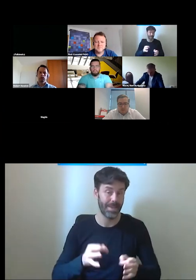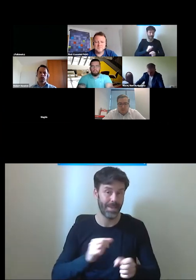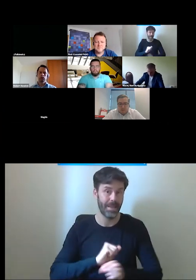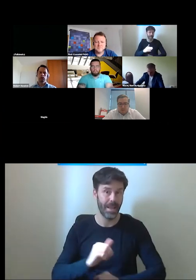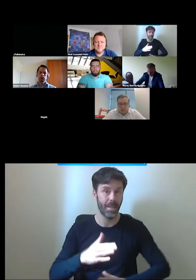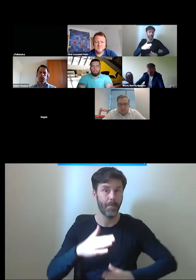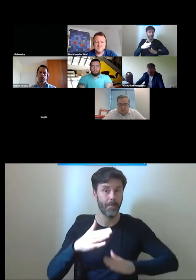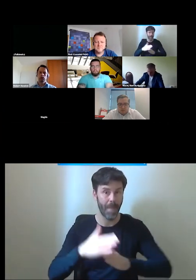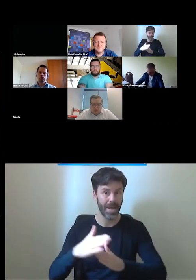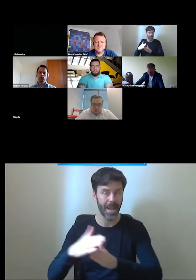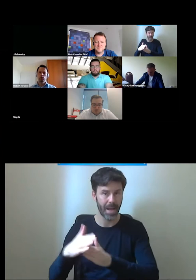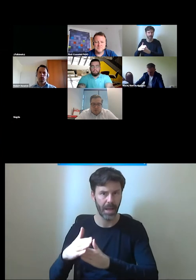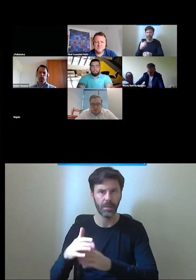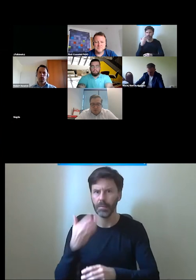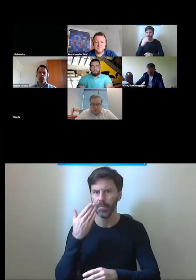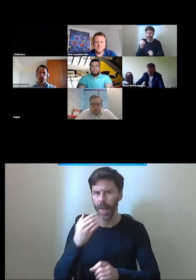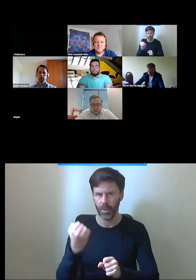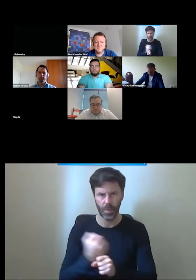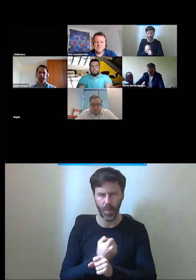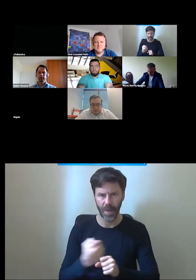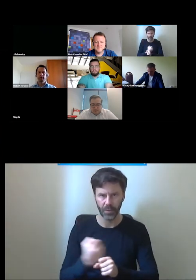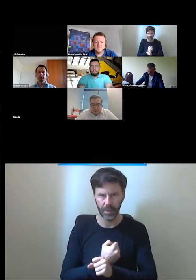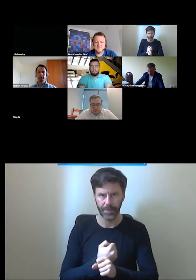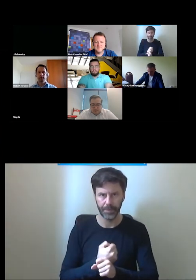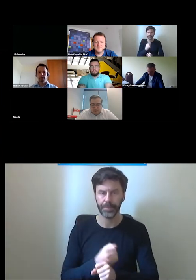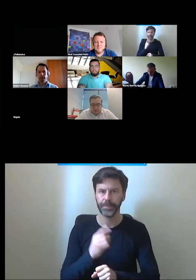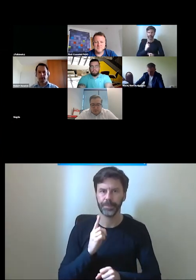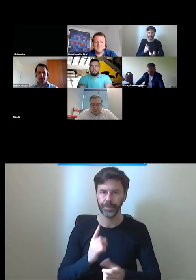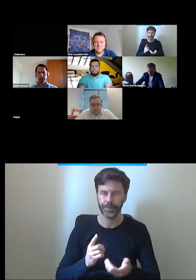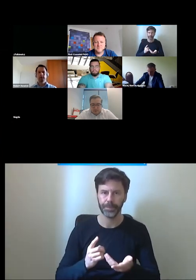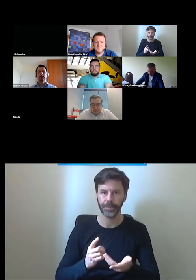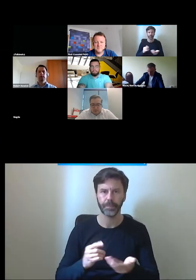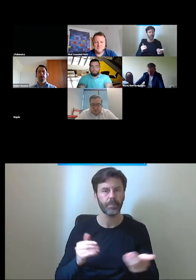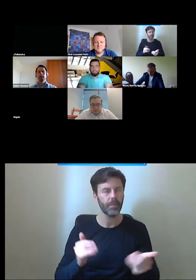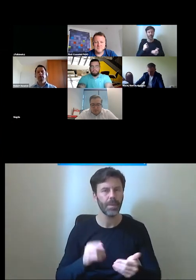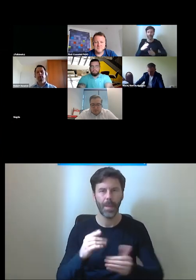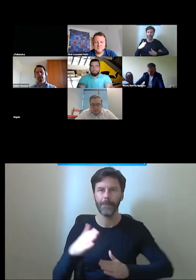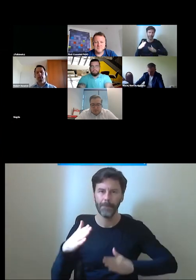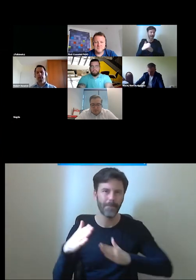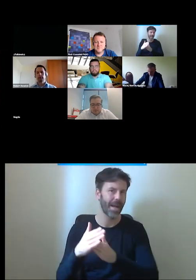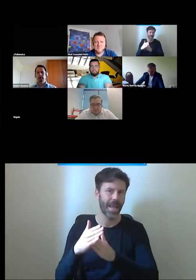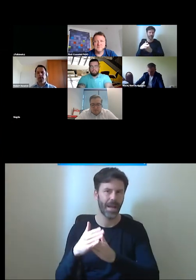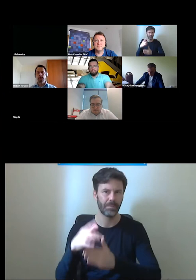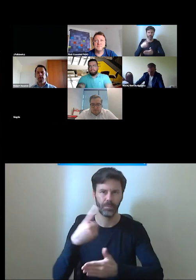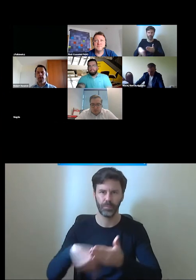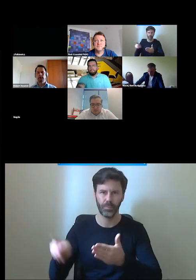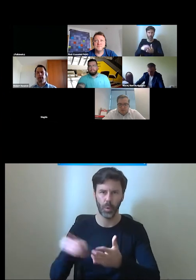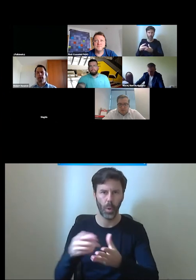dzisiaj poważną choć nie jedyną jak widzimy zostanie zlikwidowana i